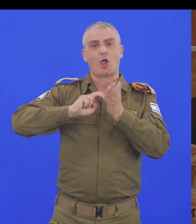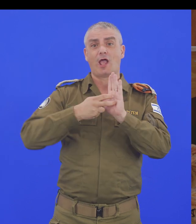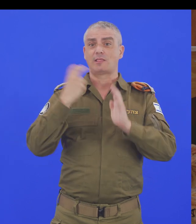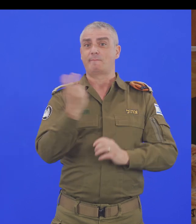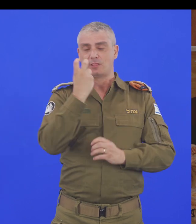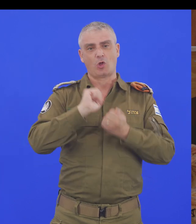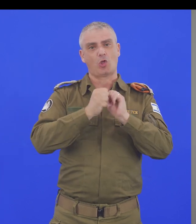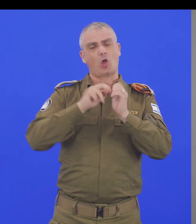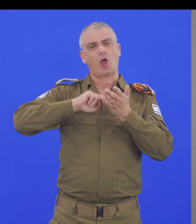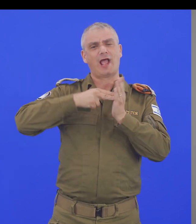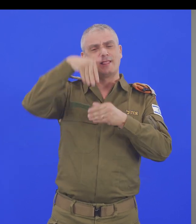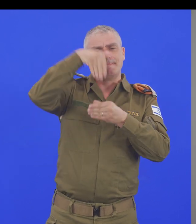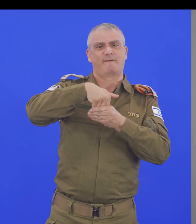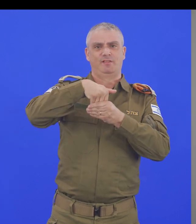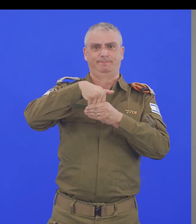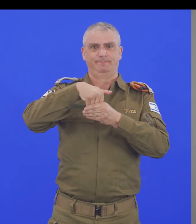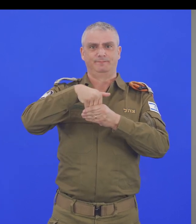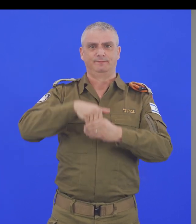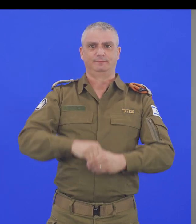חדר מדרגות או חדר פנימי.